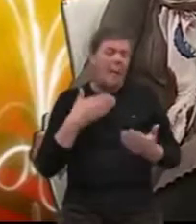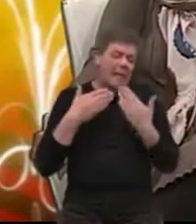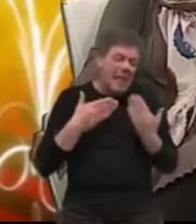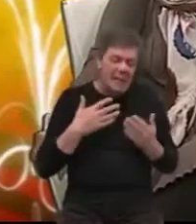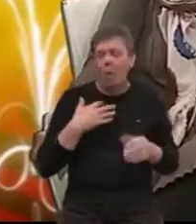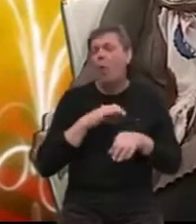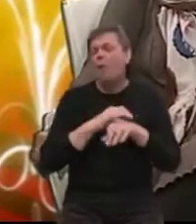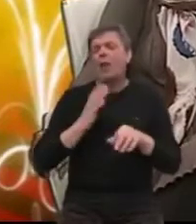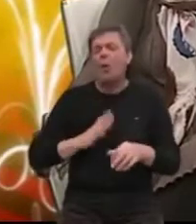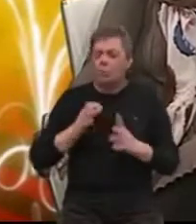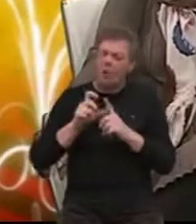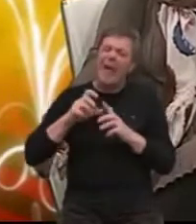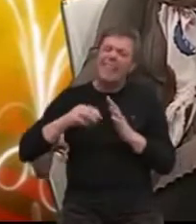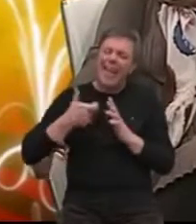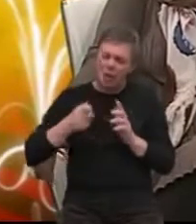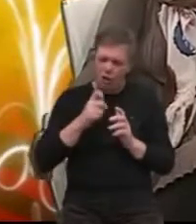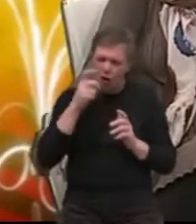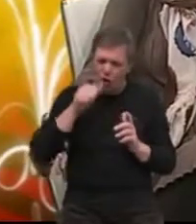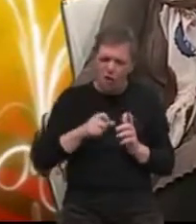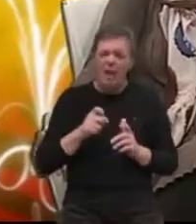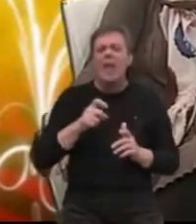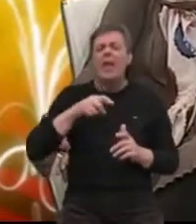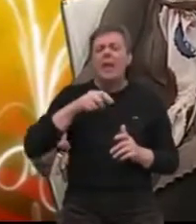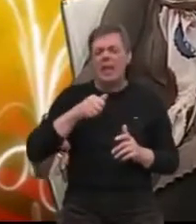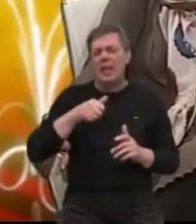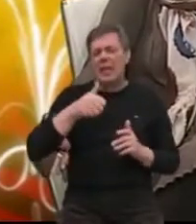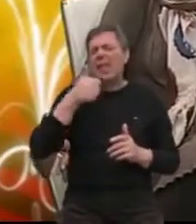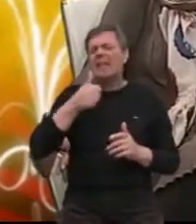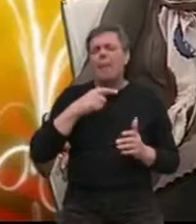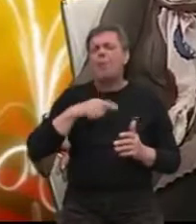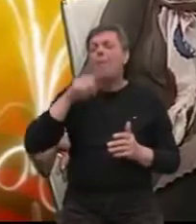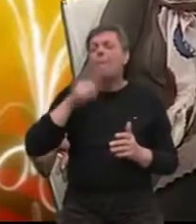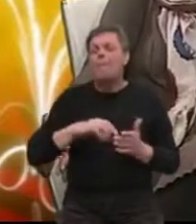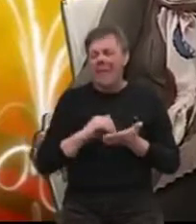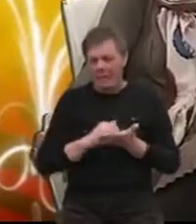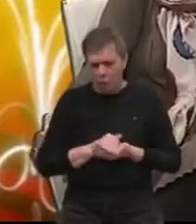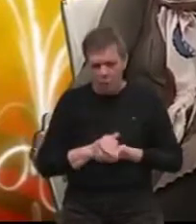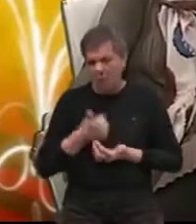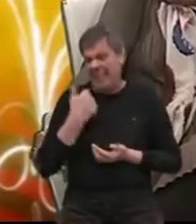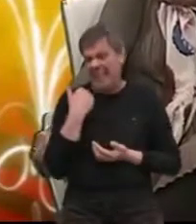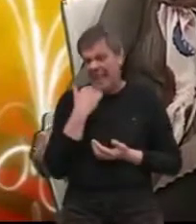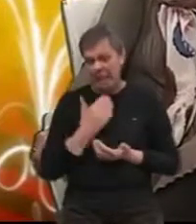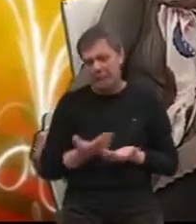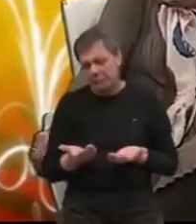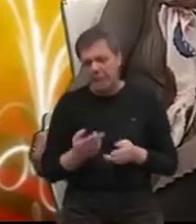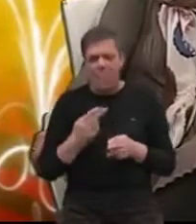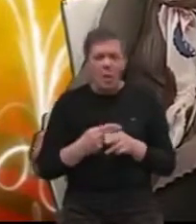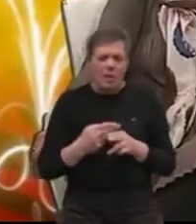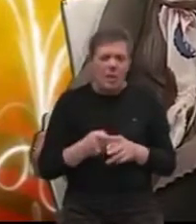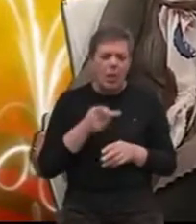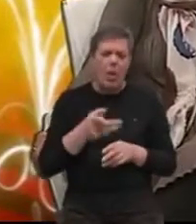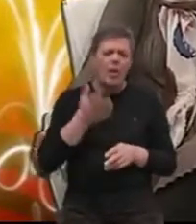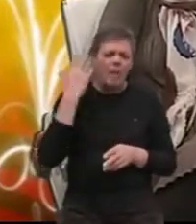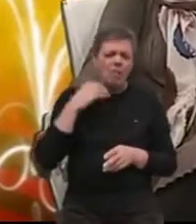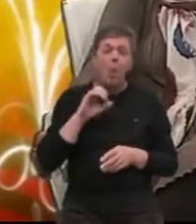Znači dan je samo od obitelja. Dajčić jedan puta mjesečno, to su nam jako ovako dali po jedan sat, jedan put mjesečno po jedan sat za bolesnika. Kao onda već